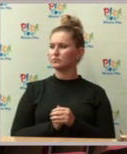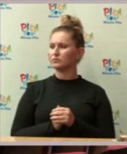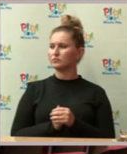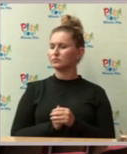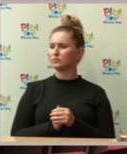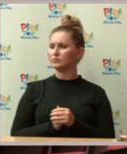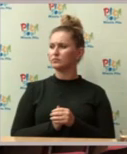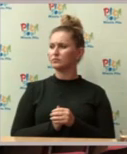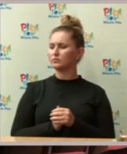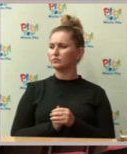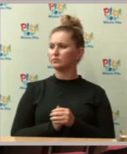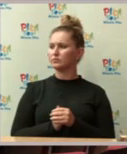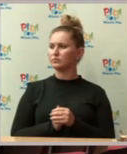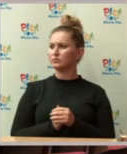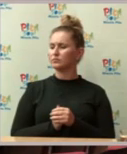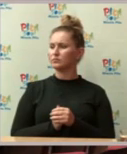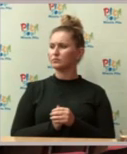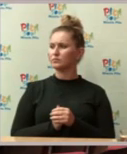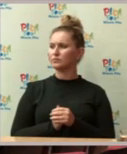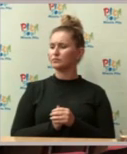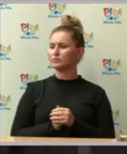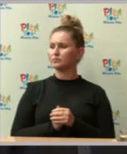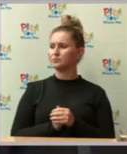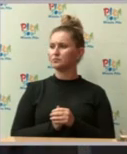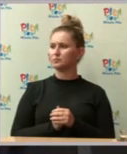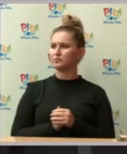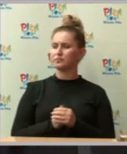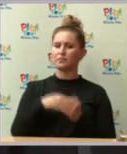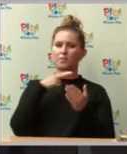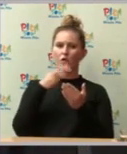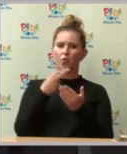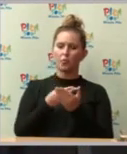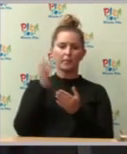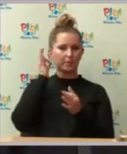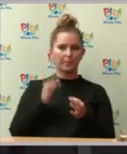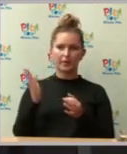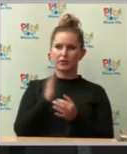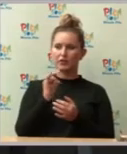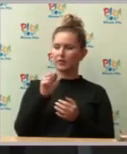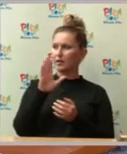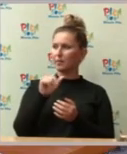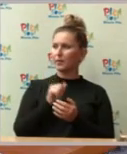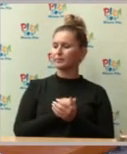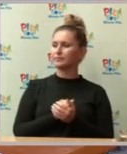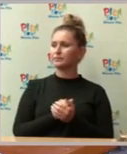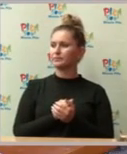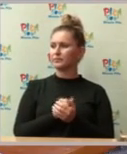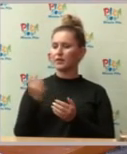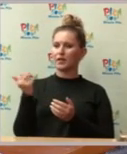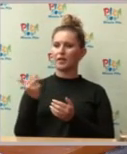udzielić odpowiedzi, przynajmniej w niektórym zakresie. pani radna sztaba. Dojazd taksówek